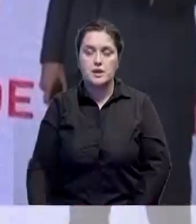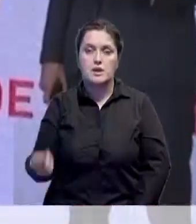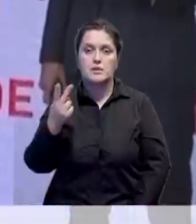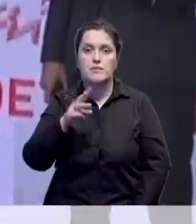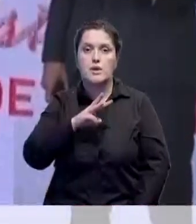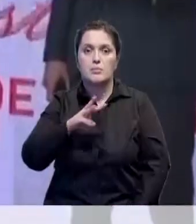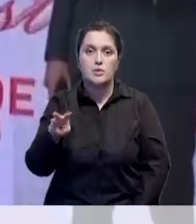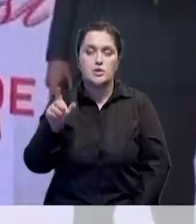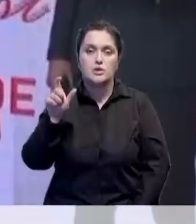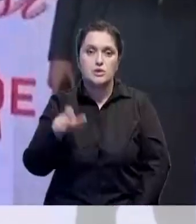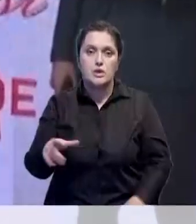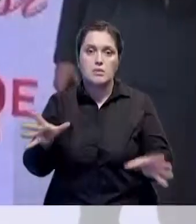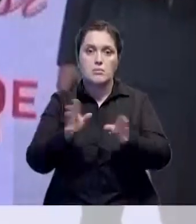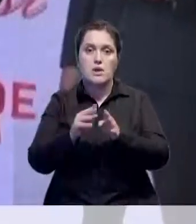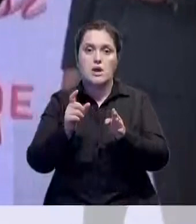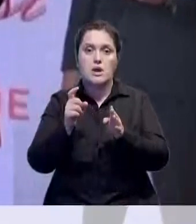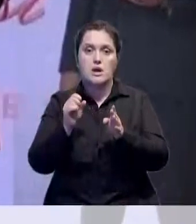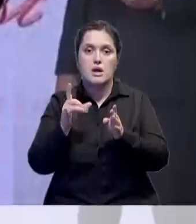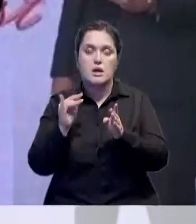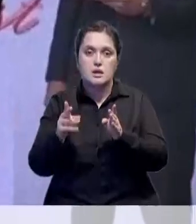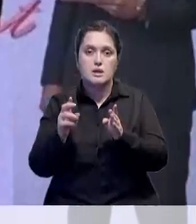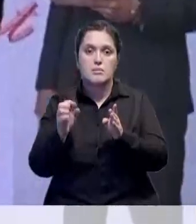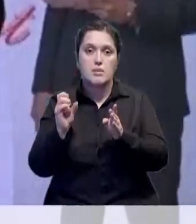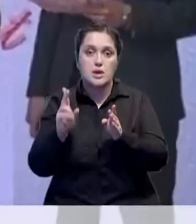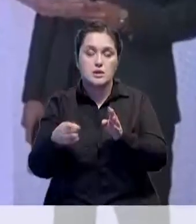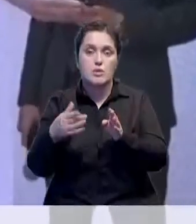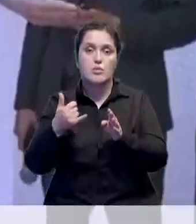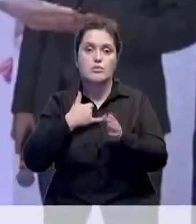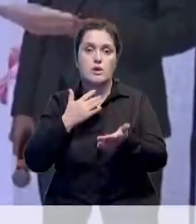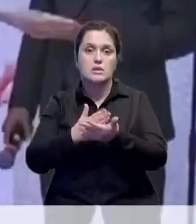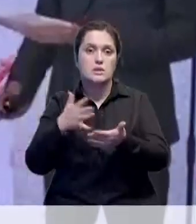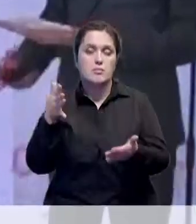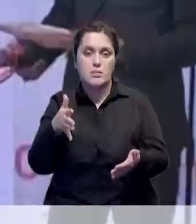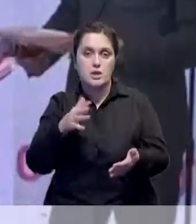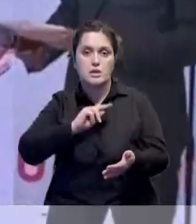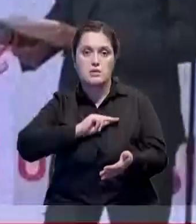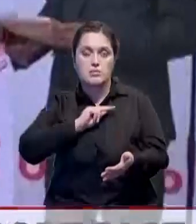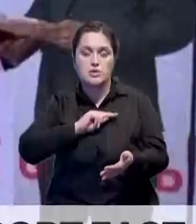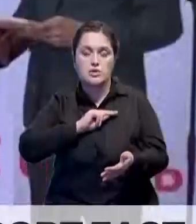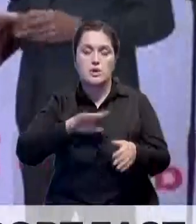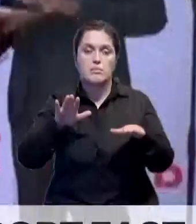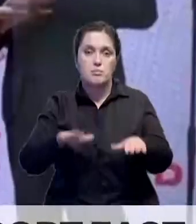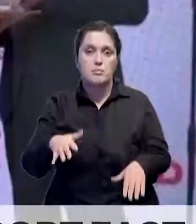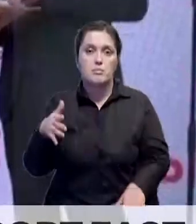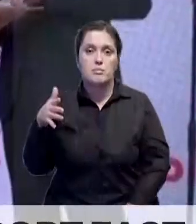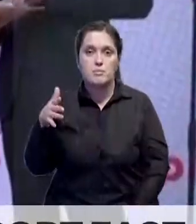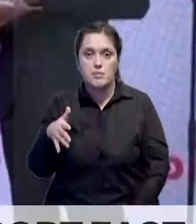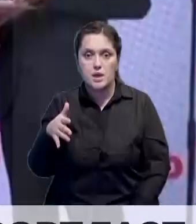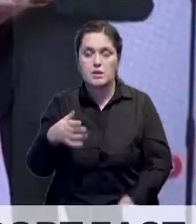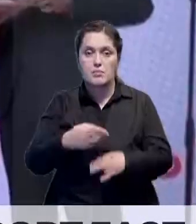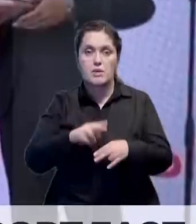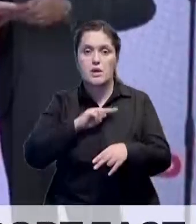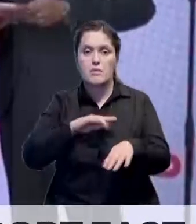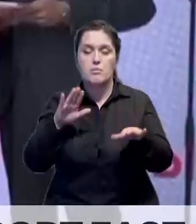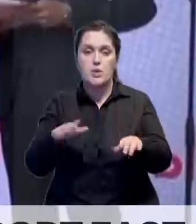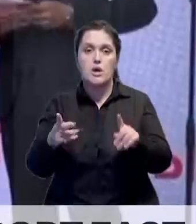вместе с Халыпанком. Мы создали 5000 рабочих мест на Первом Моле и 5000, наверное, рабочих мест